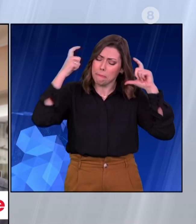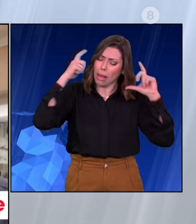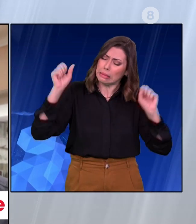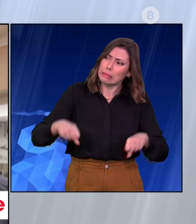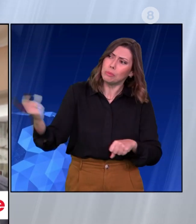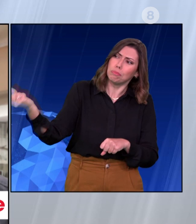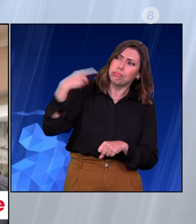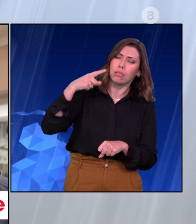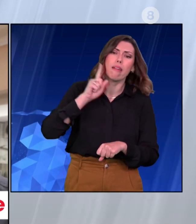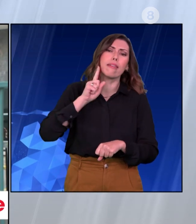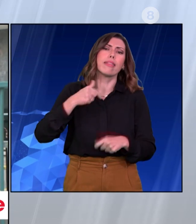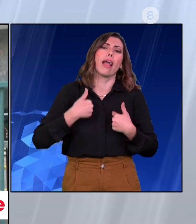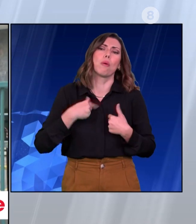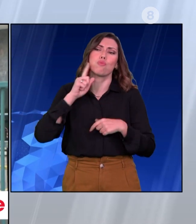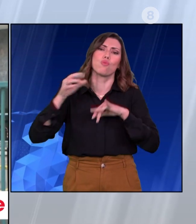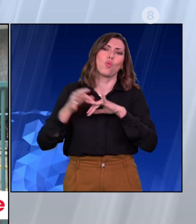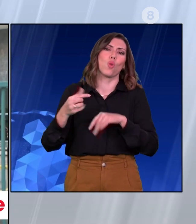την πίεση της γένωσης της κόρας μου.